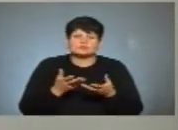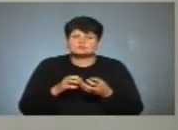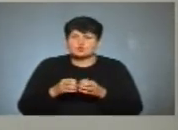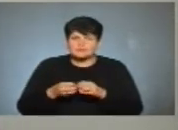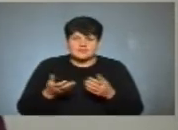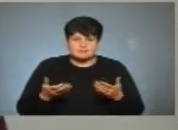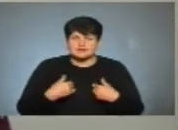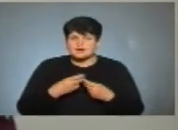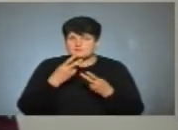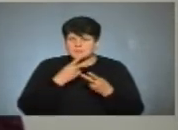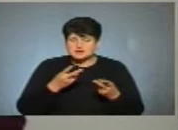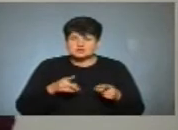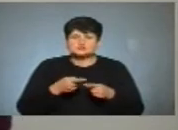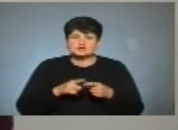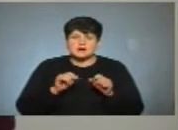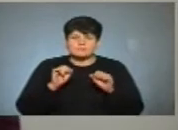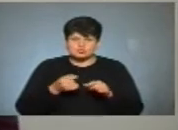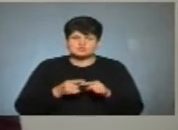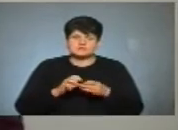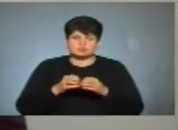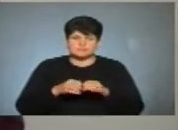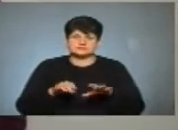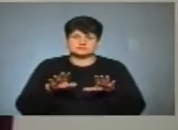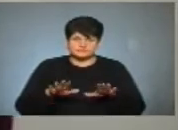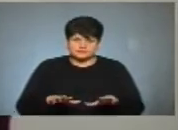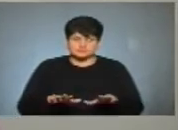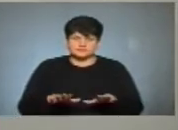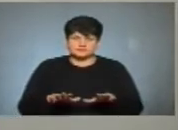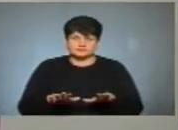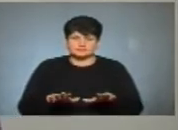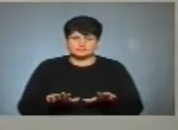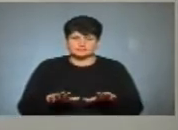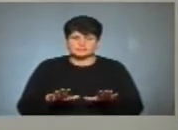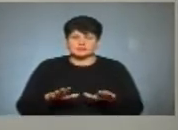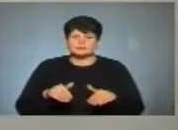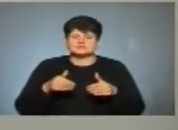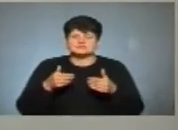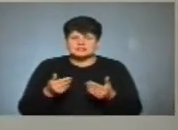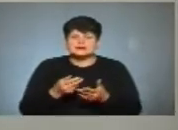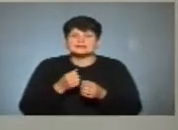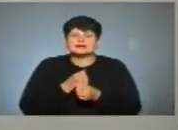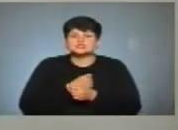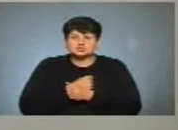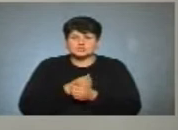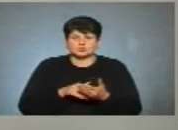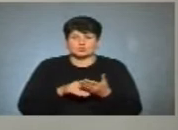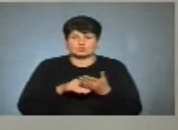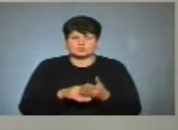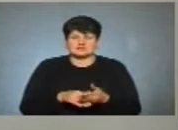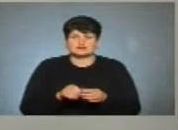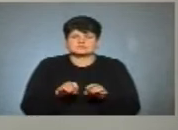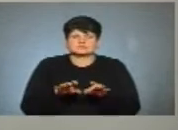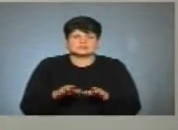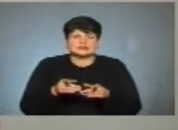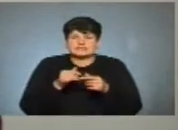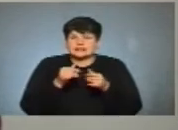Я бачила, що я можу ці проблеми висвітлити, вивезти в публічну площину, але, на жаль, допомогти розв'язати